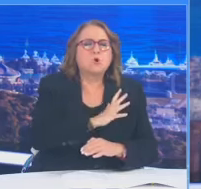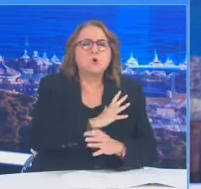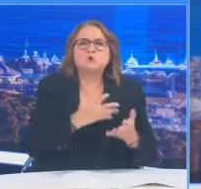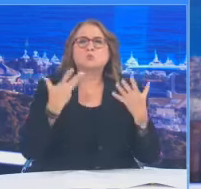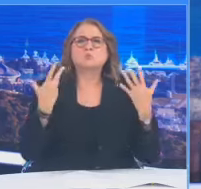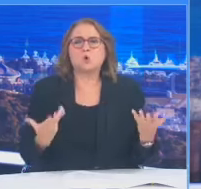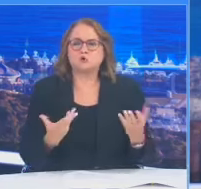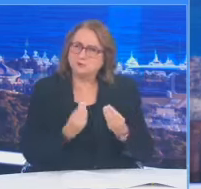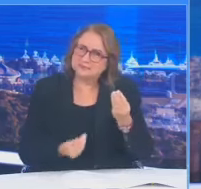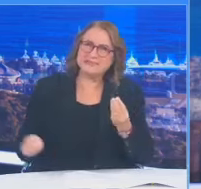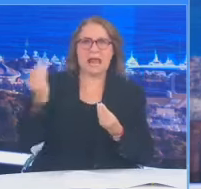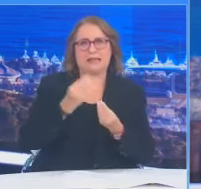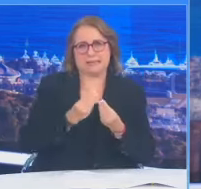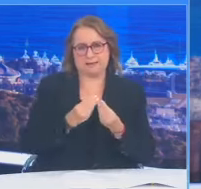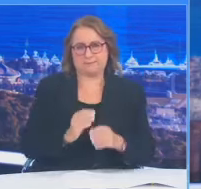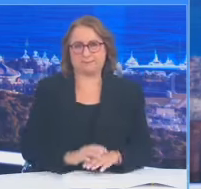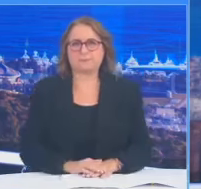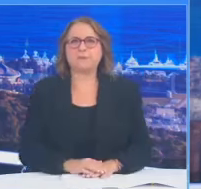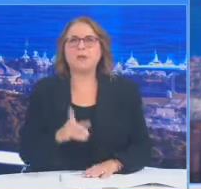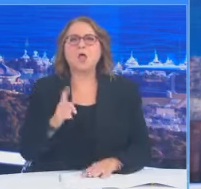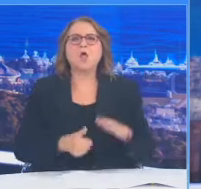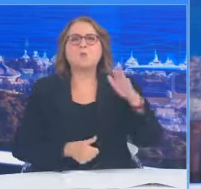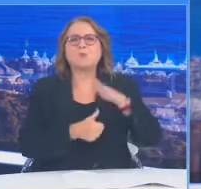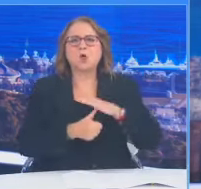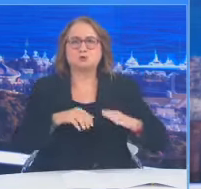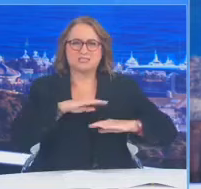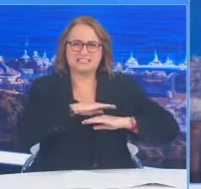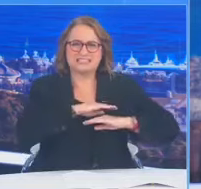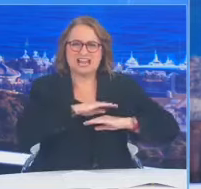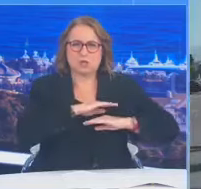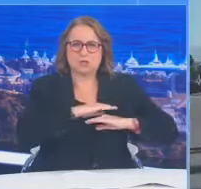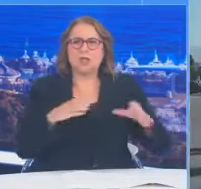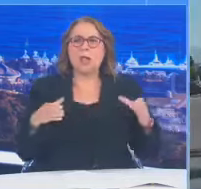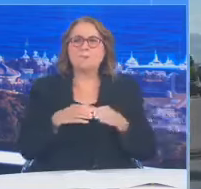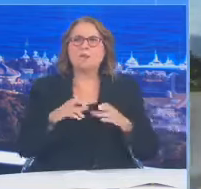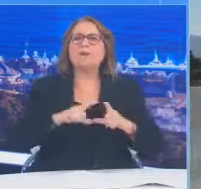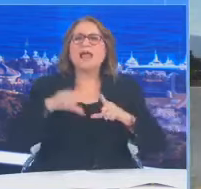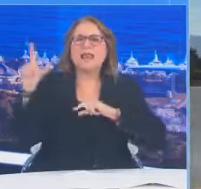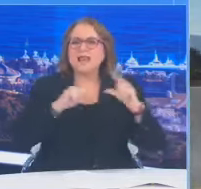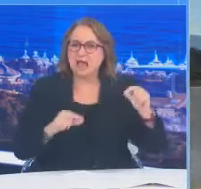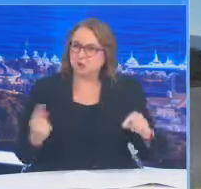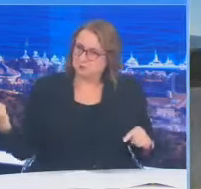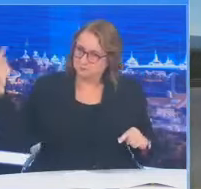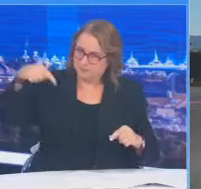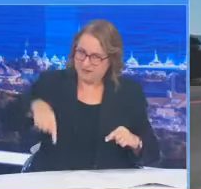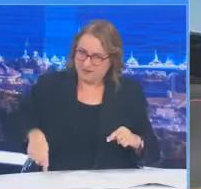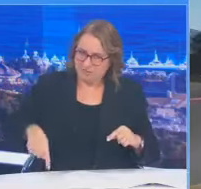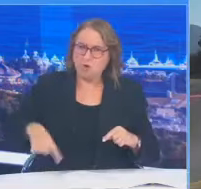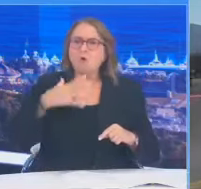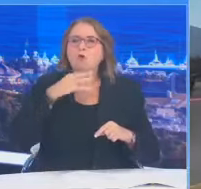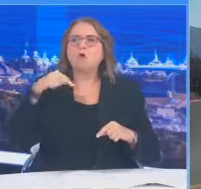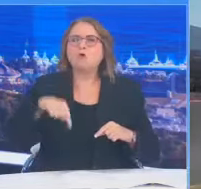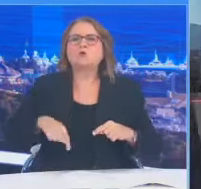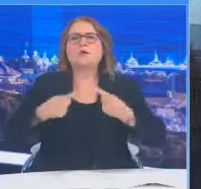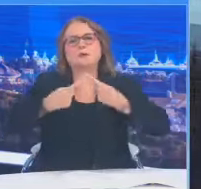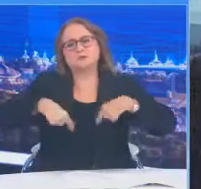Ο πρόεδρος της Στρατιωτικής Επιτροπής του ΝΑΤΟ, Ναύαρχος Ρο Μπάουερ, βρίσκεται στη χώρα μας για το συνέδριο της Επιτροπής που γίνεται στην Αθήνα από σήμερα